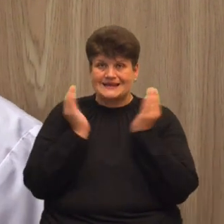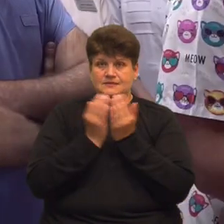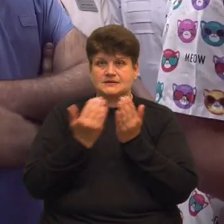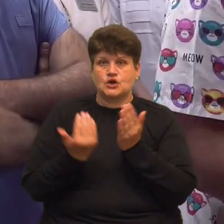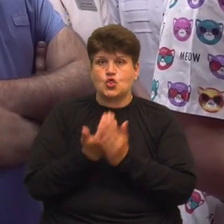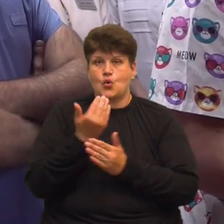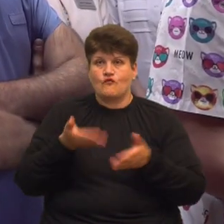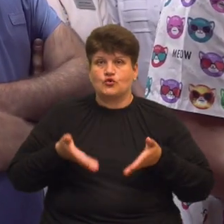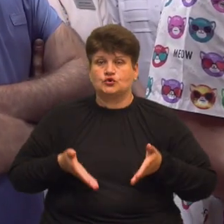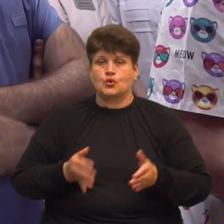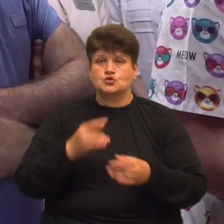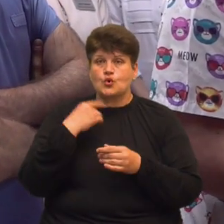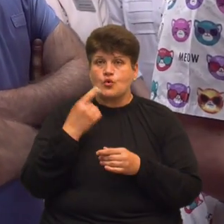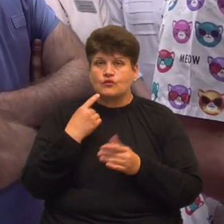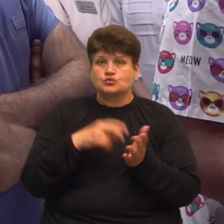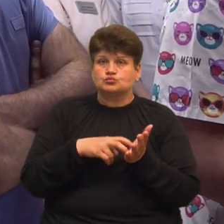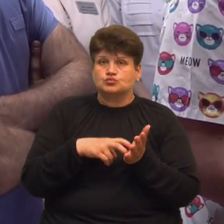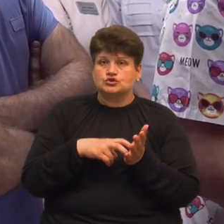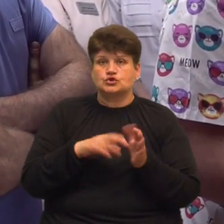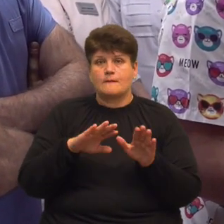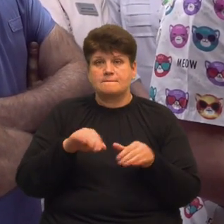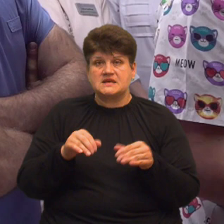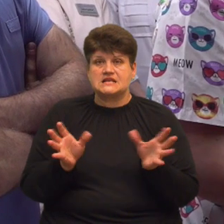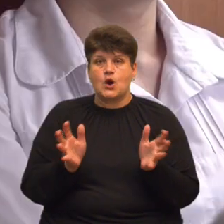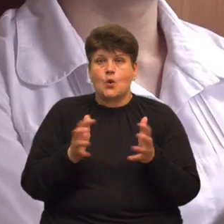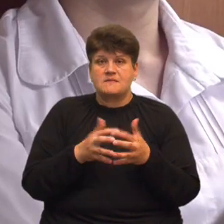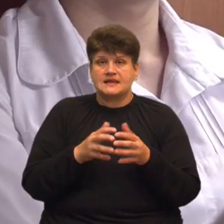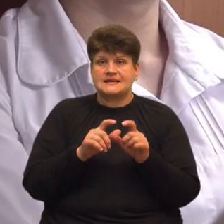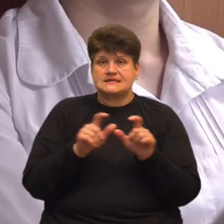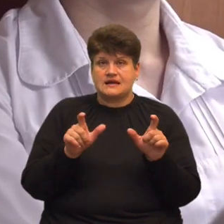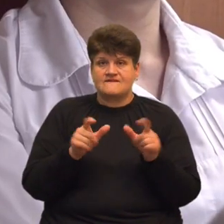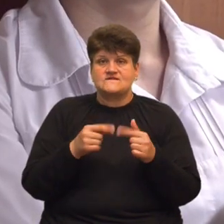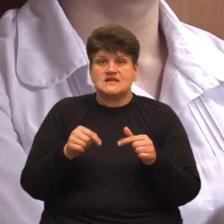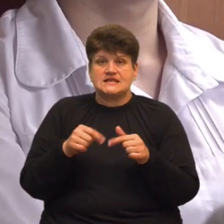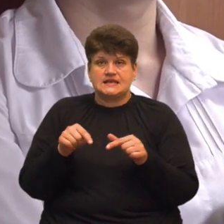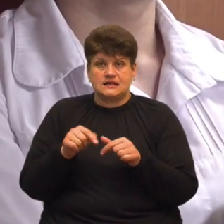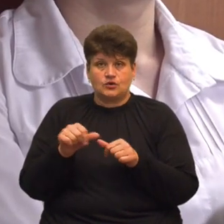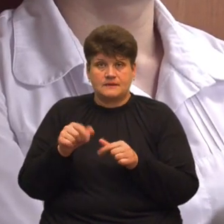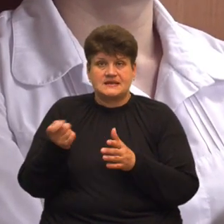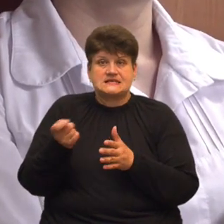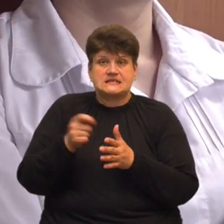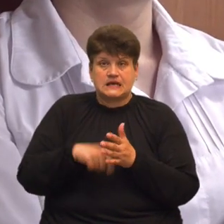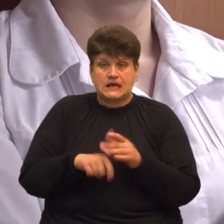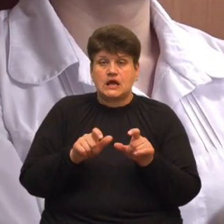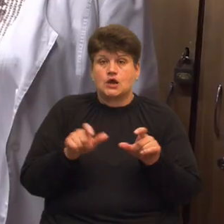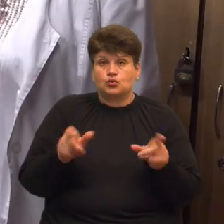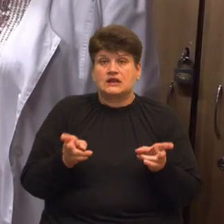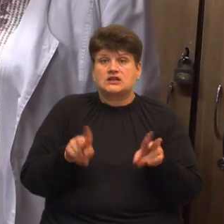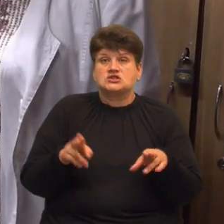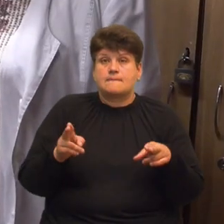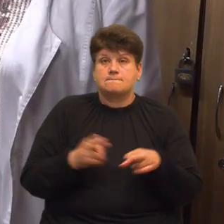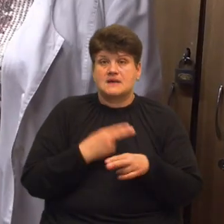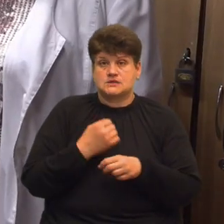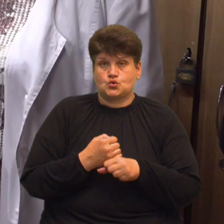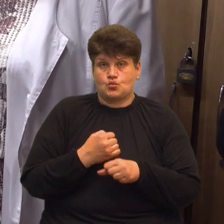Скубенко каже, побоюється, що після об'єднання закладів деякі відділення закриють і люди залишаться без роботи. У